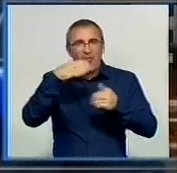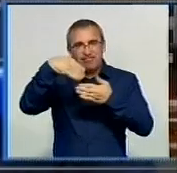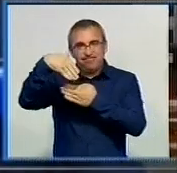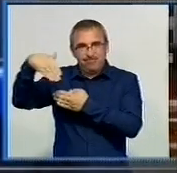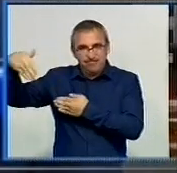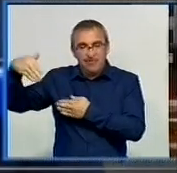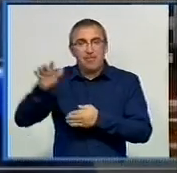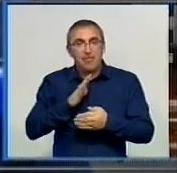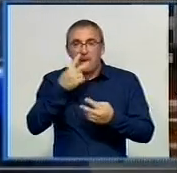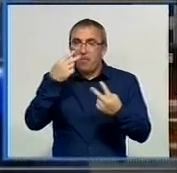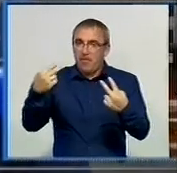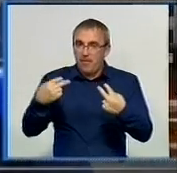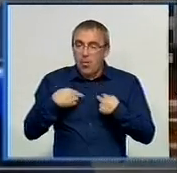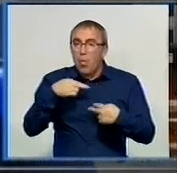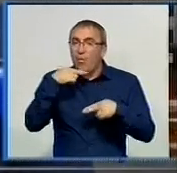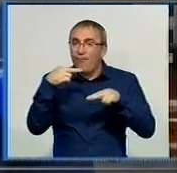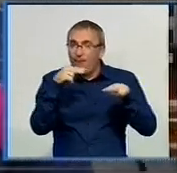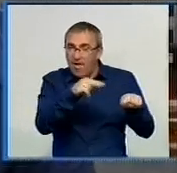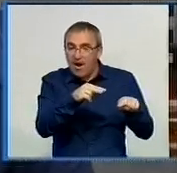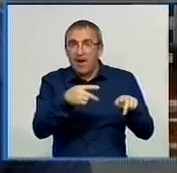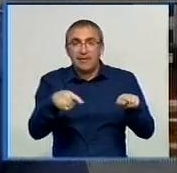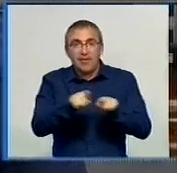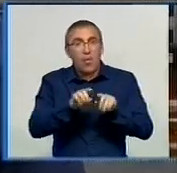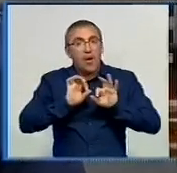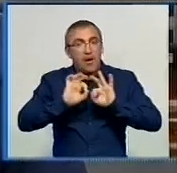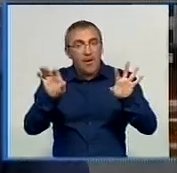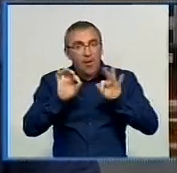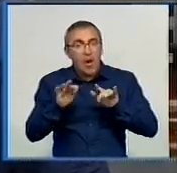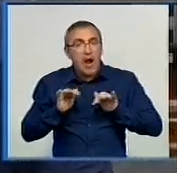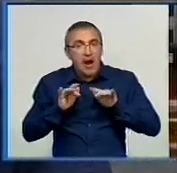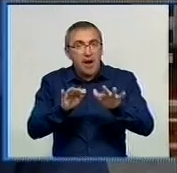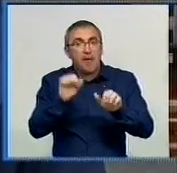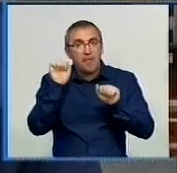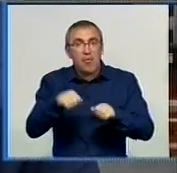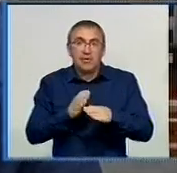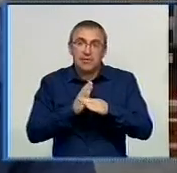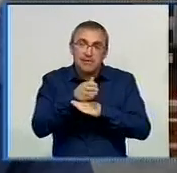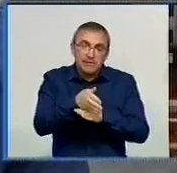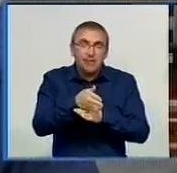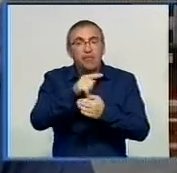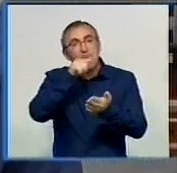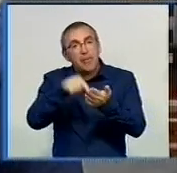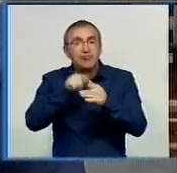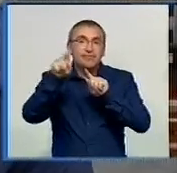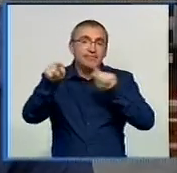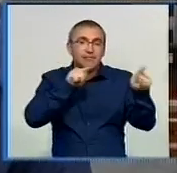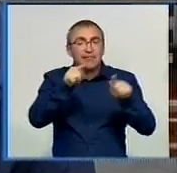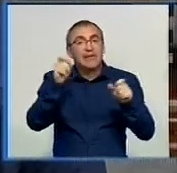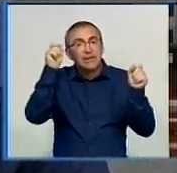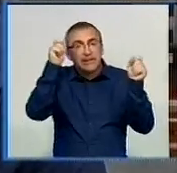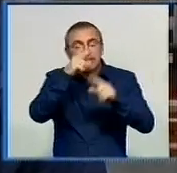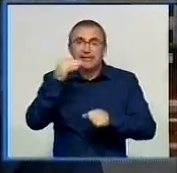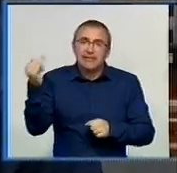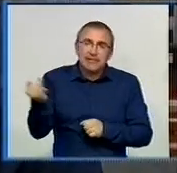щоб привернути увагу, що ми їдемо з такою інформаційною кампанією, що можна завітати в те чи інше місто і дізнатися дуже багато